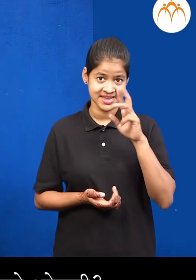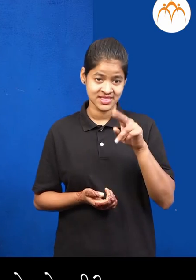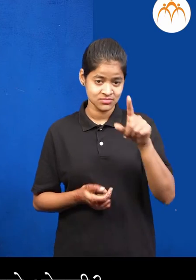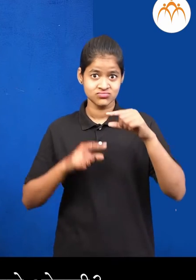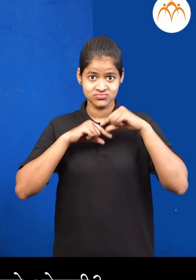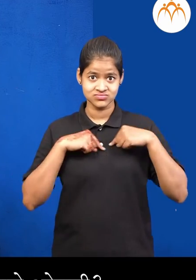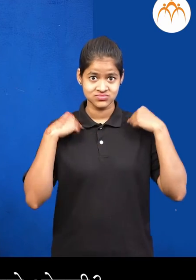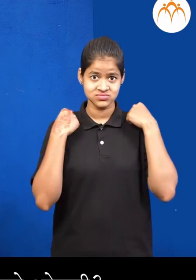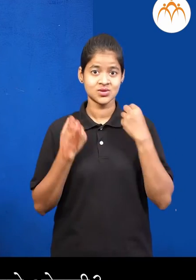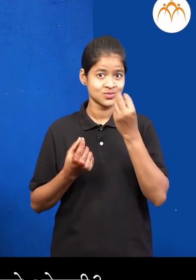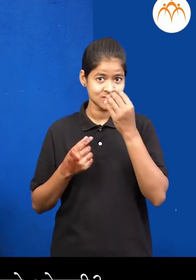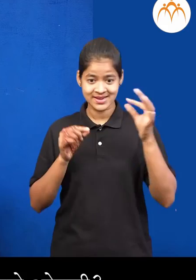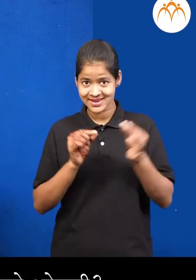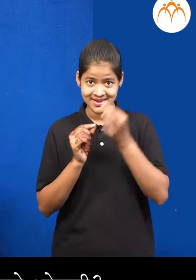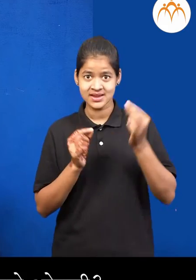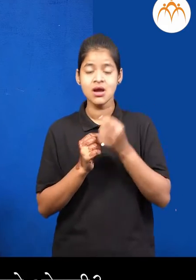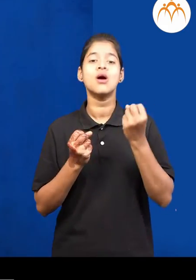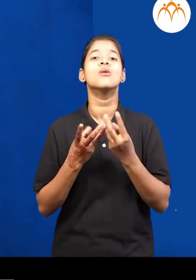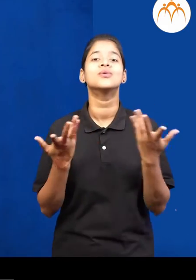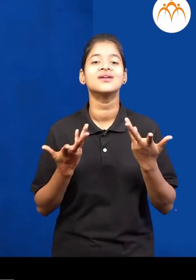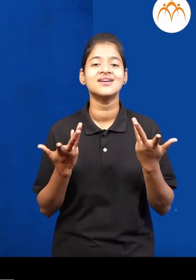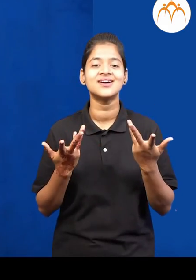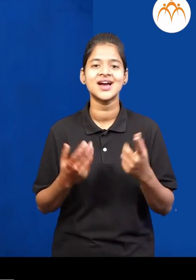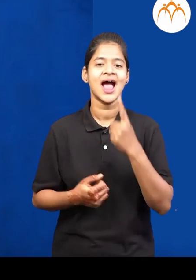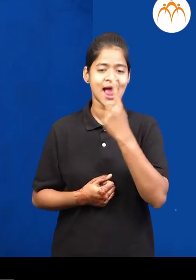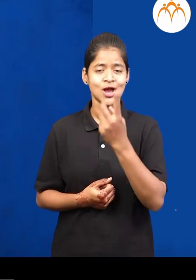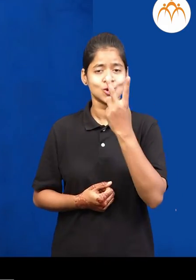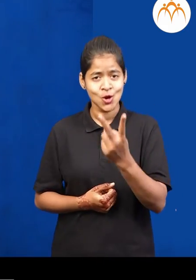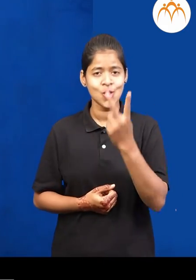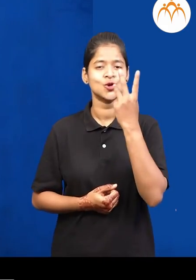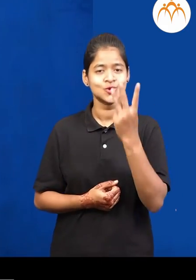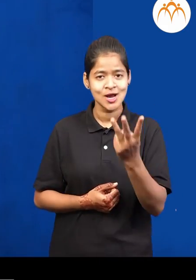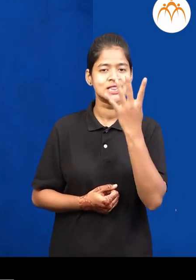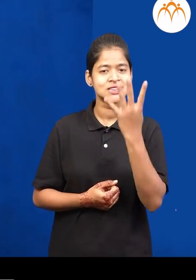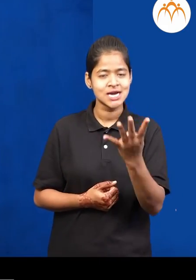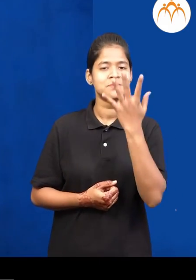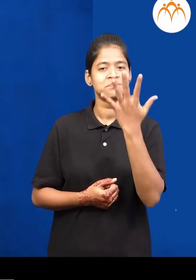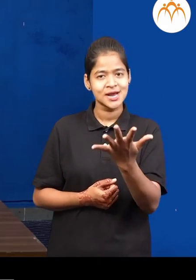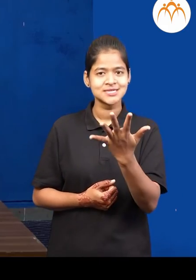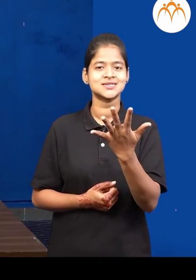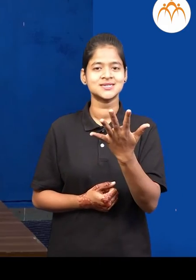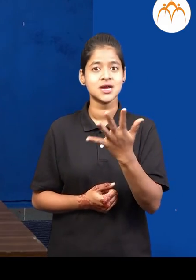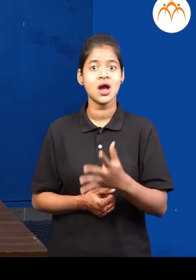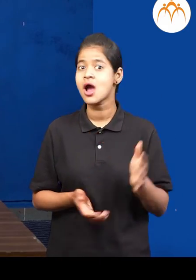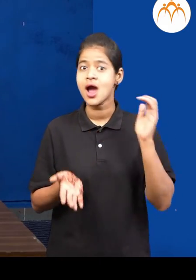रमा, आपन हारा सठी एकून किती फूला हो ली? एक, दोन, तीन, चार, पाच